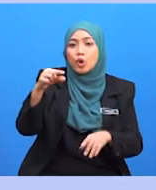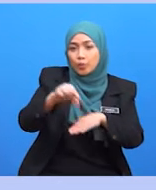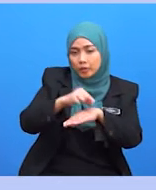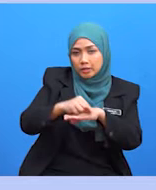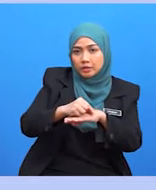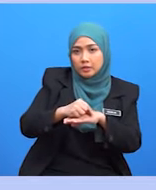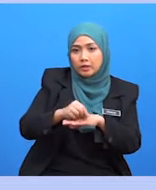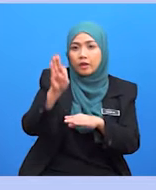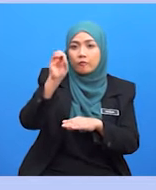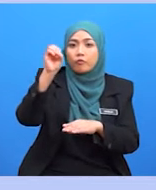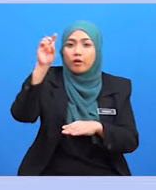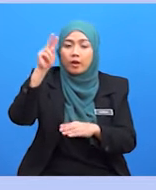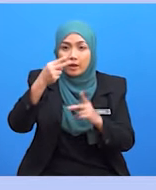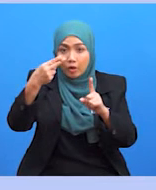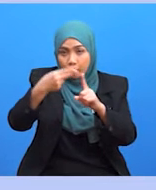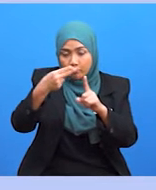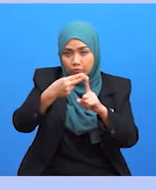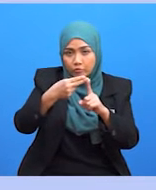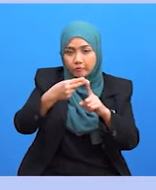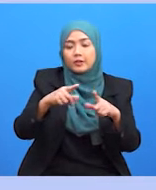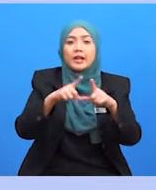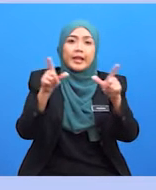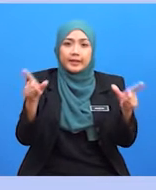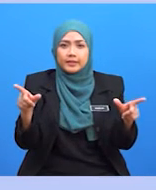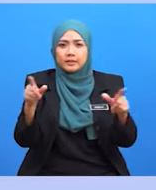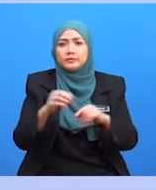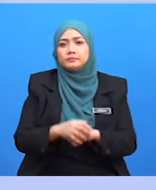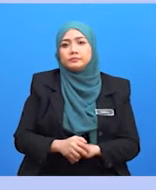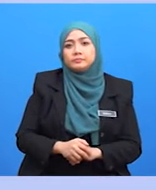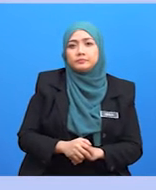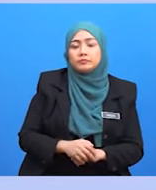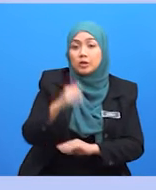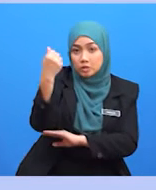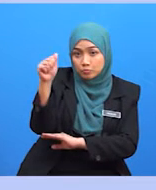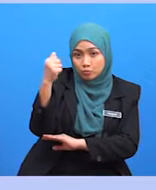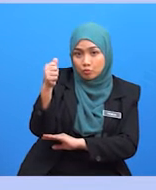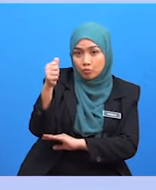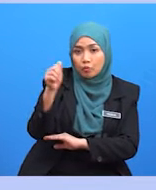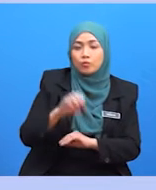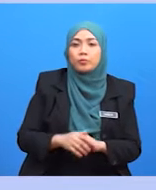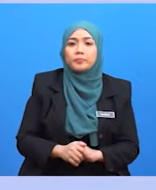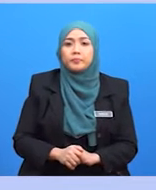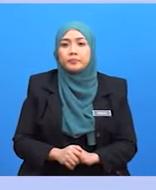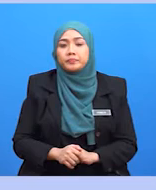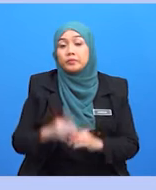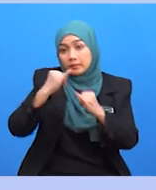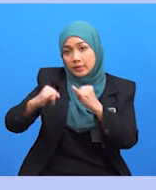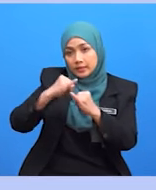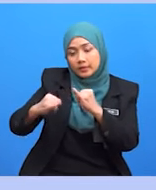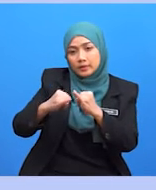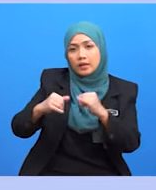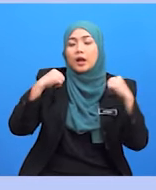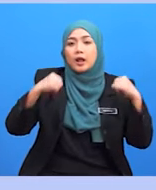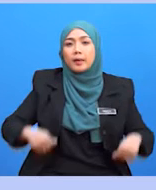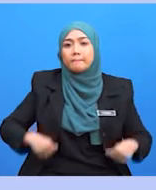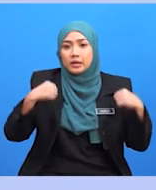nombor telefon dan nombor fax menggunakan gotem book 10 dan akhir sekali